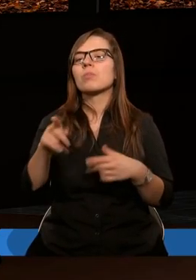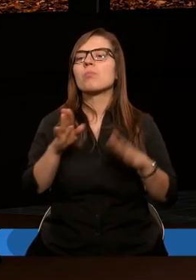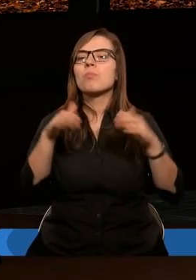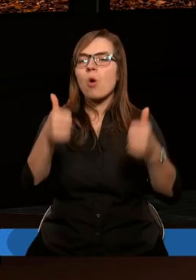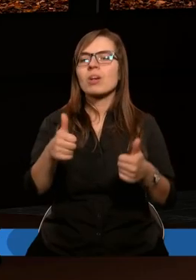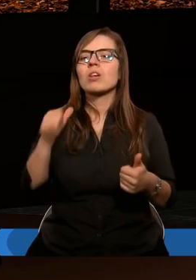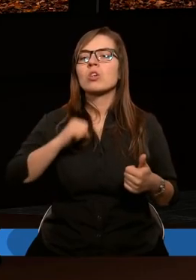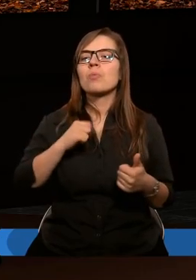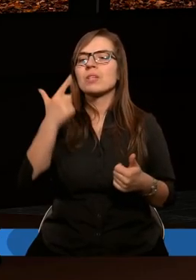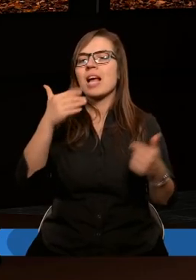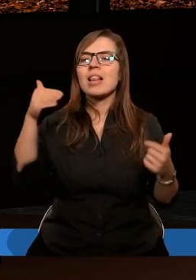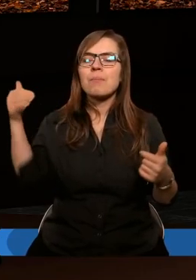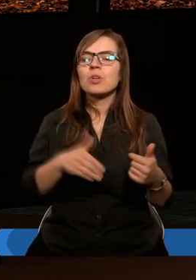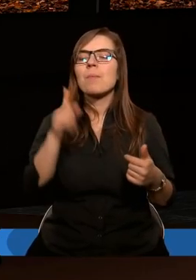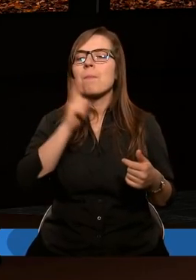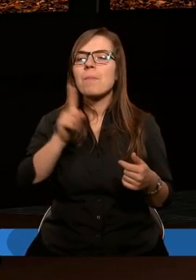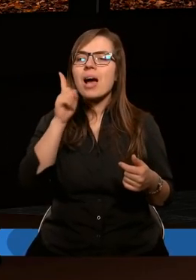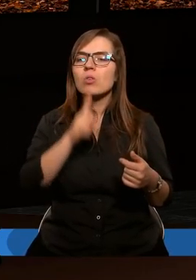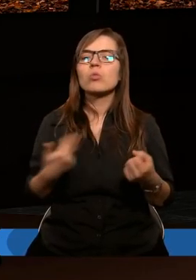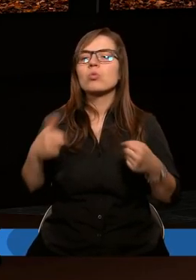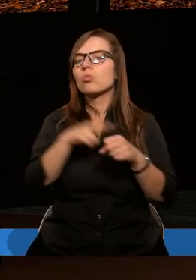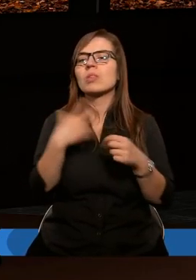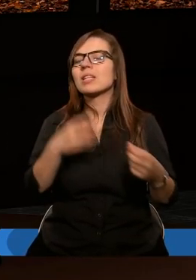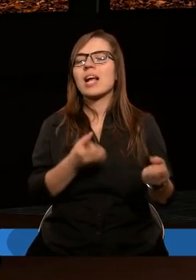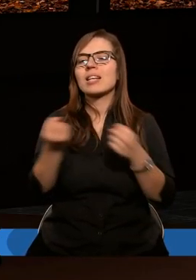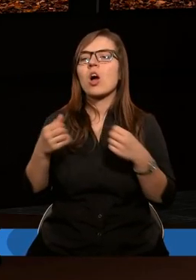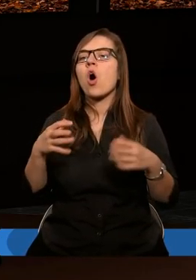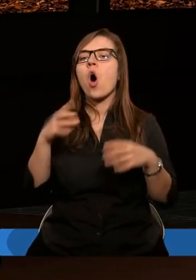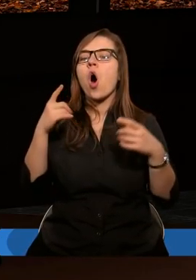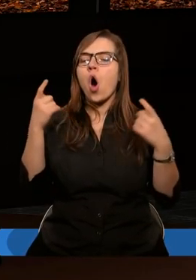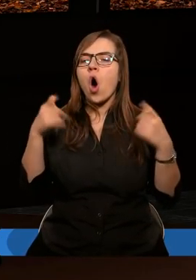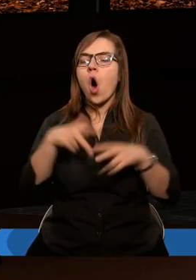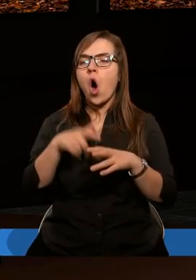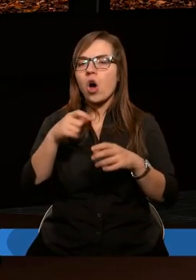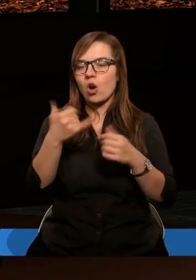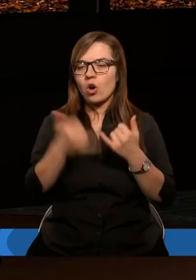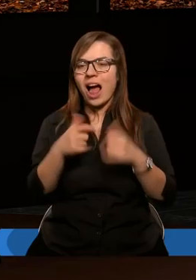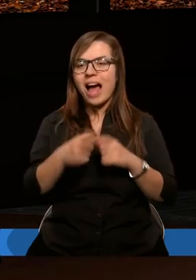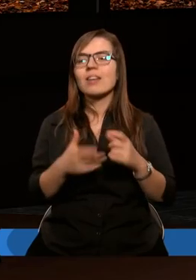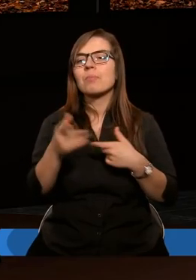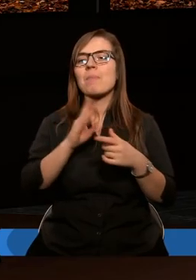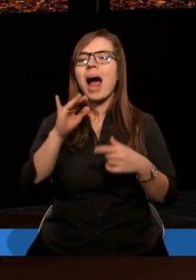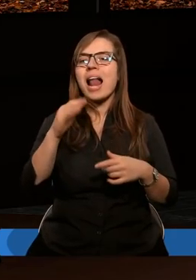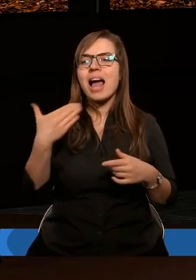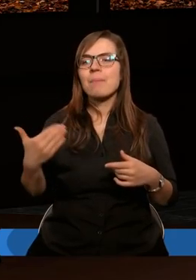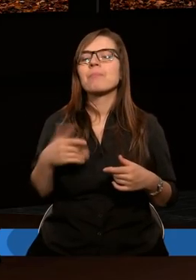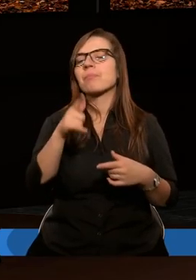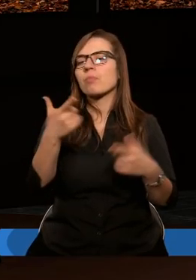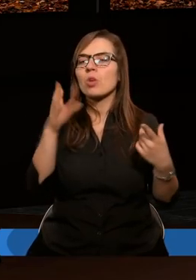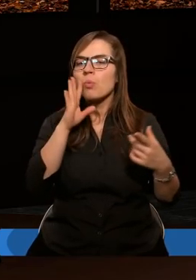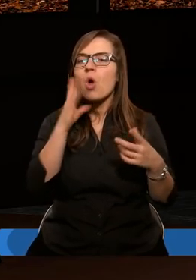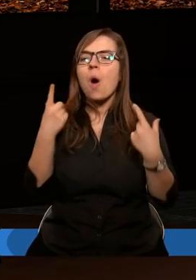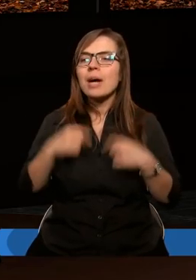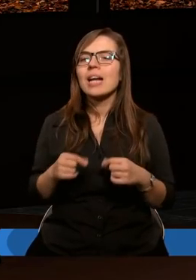Zostawiłem sobie siedem tysięcy mężów, którzy nie zgięli kolan przed Baalem. Podobnie i